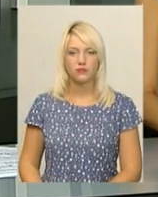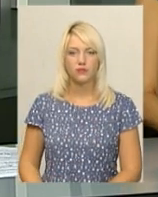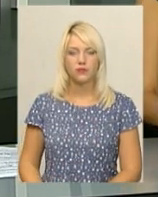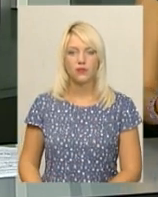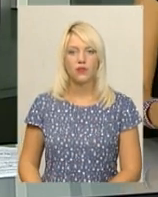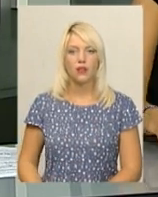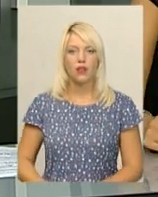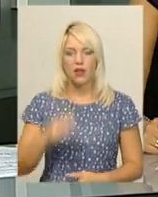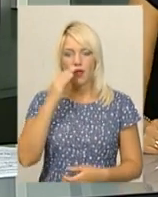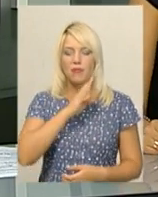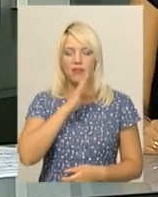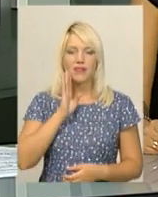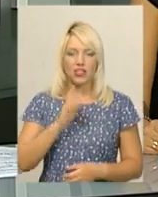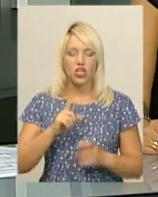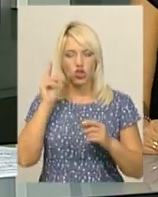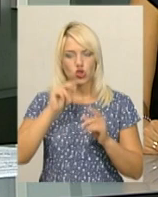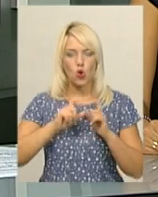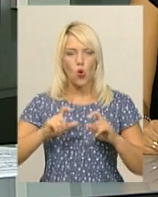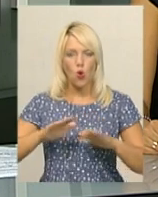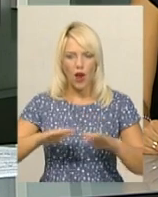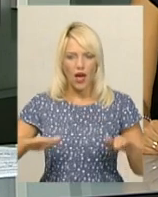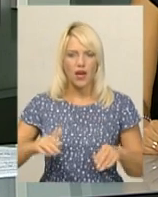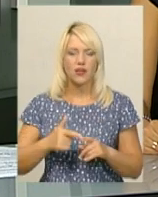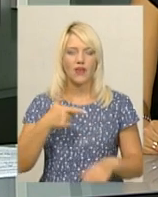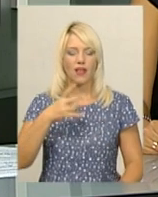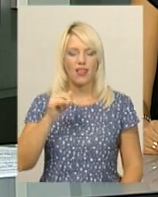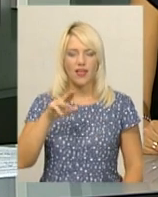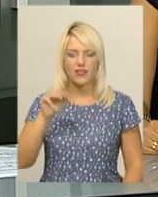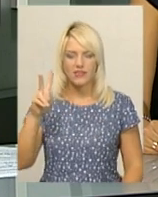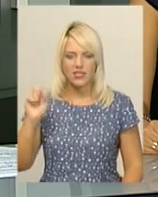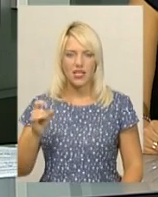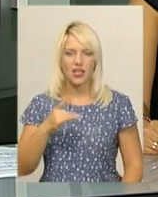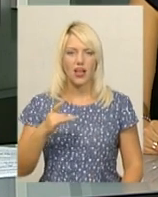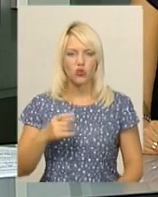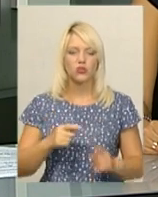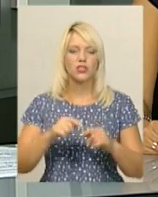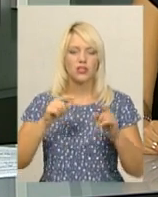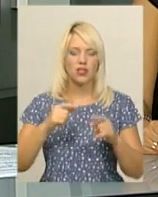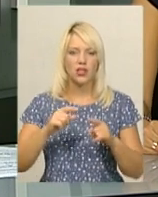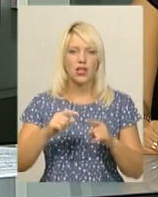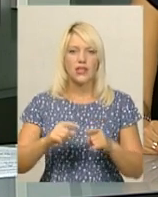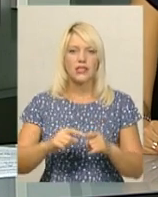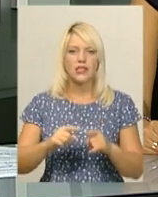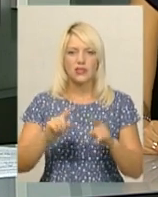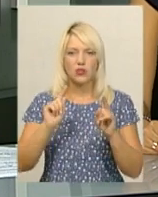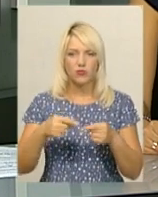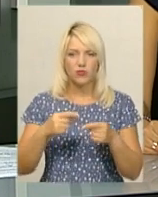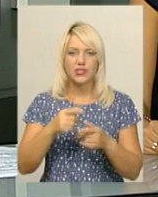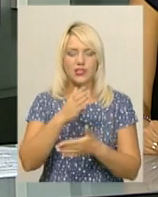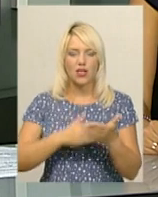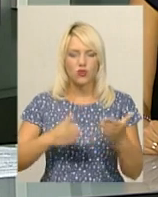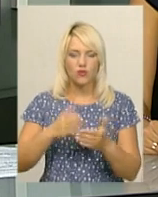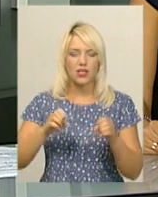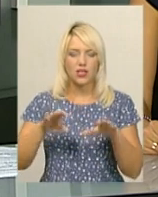Батьки школярів Гнатівської школи Хмельницького району в суді домоглися скасування рішення Лісогрінівецької сільської ради про